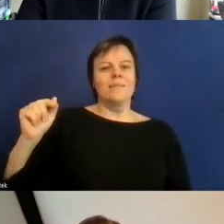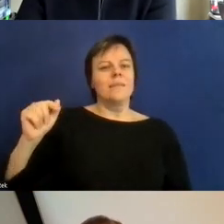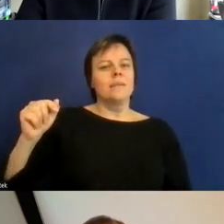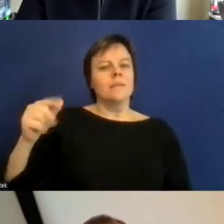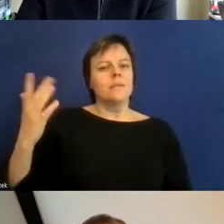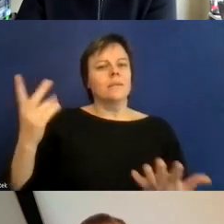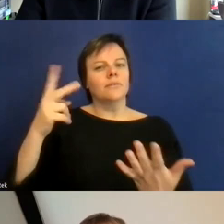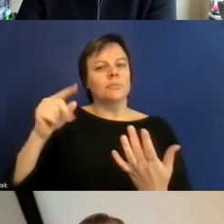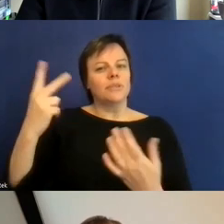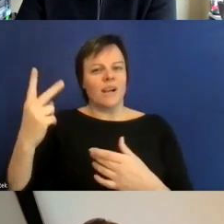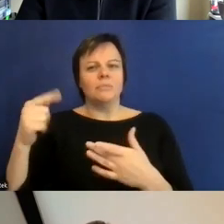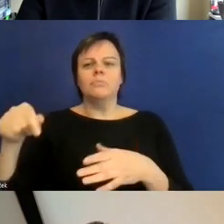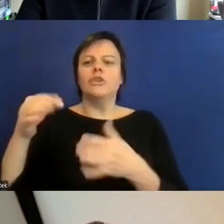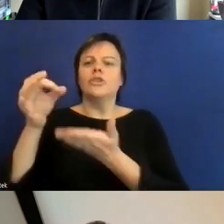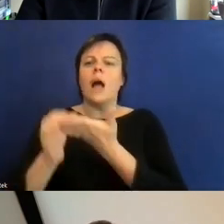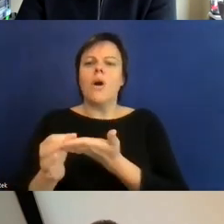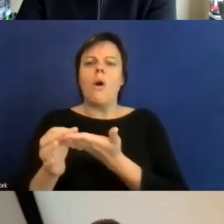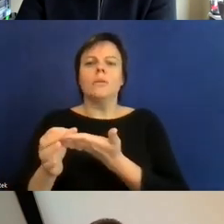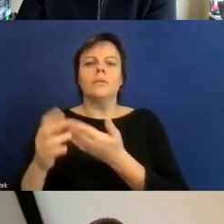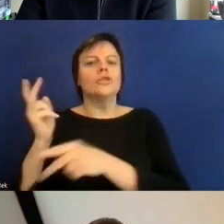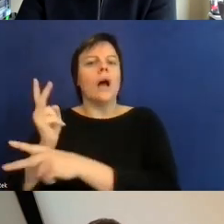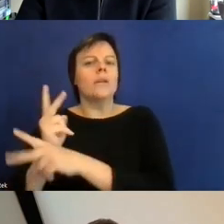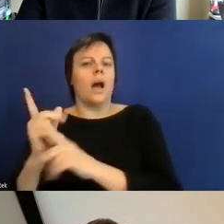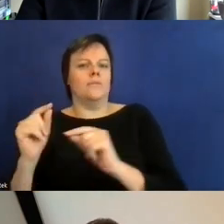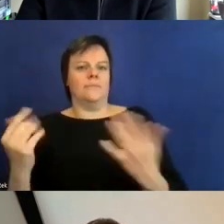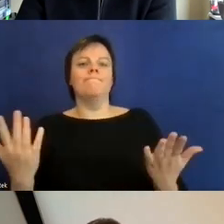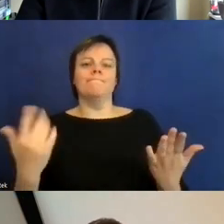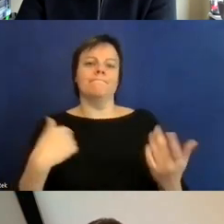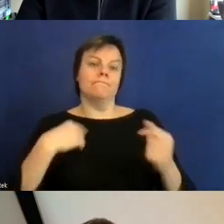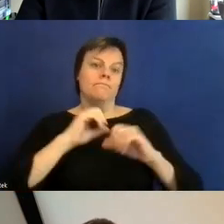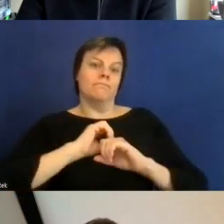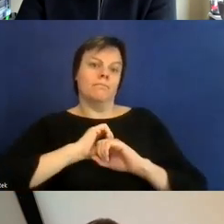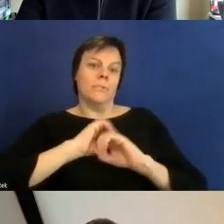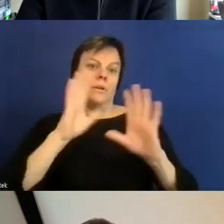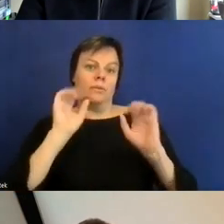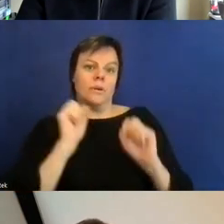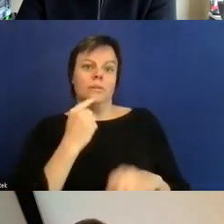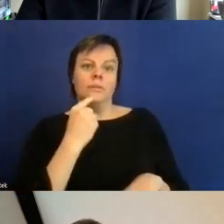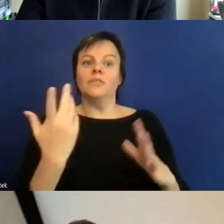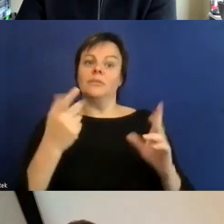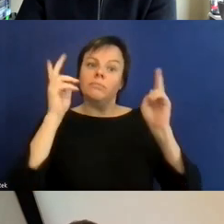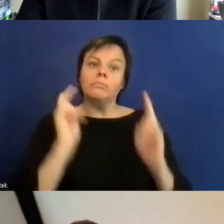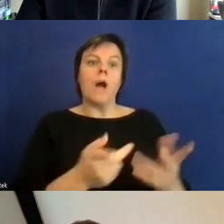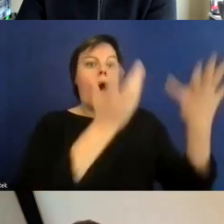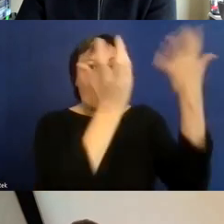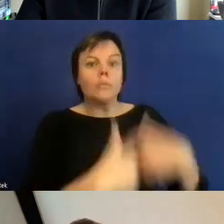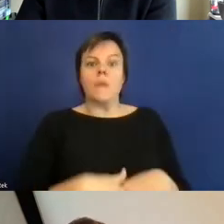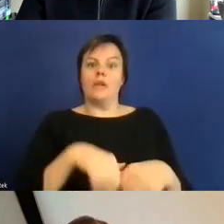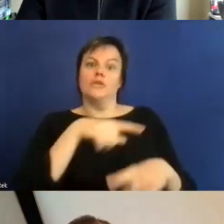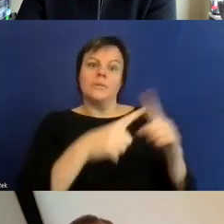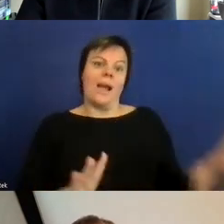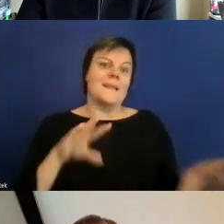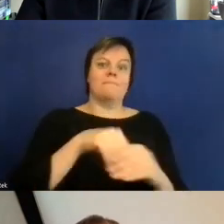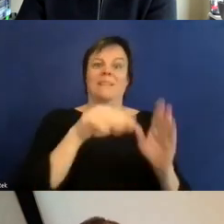eine sogenannte Harmonisierung und die ist noch nicht geschehen und es wird noch vermutlich drei Jahre